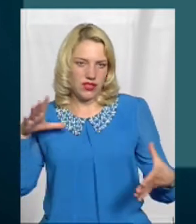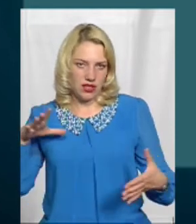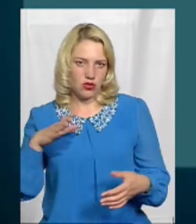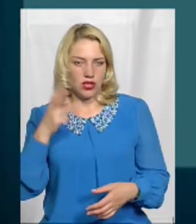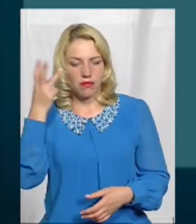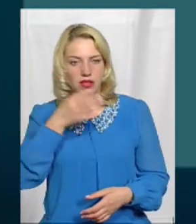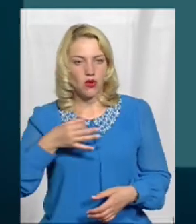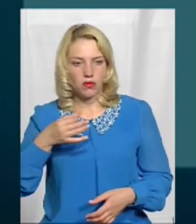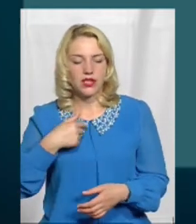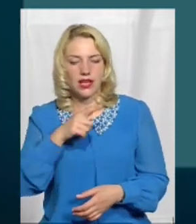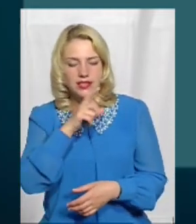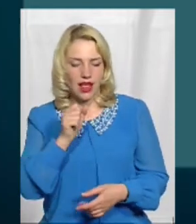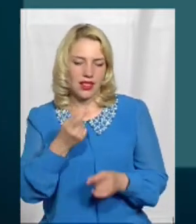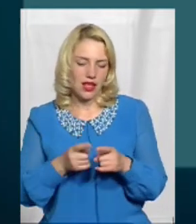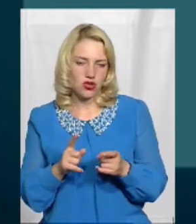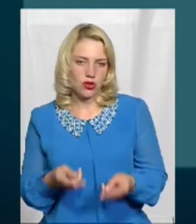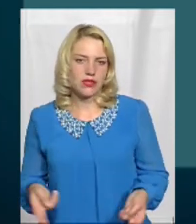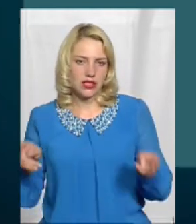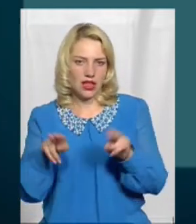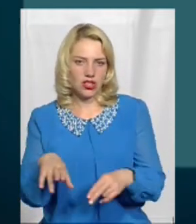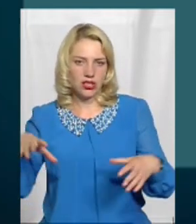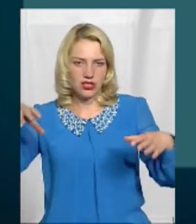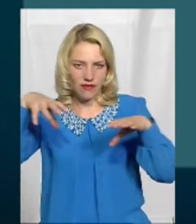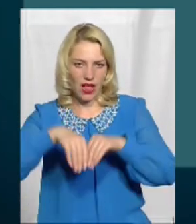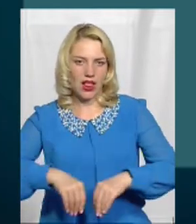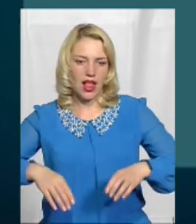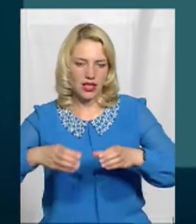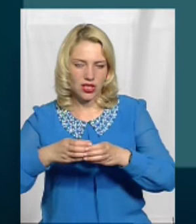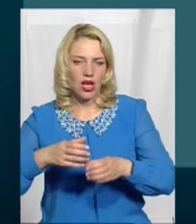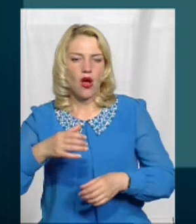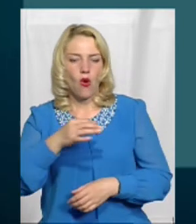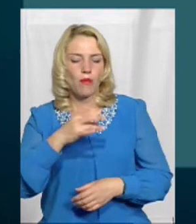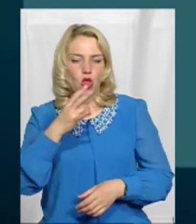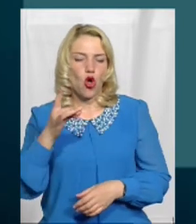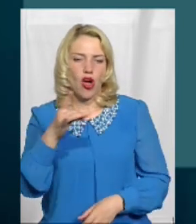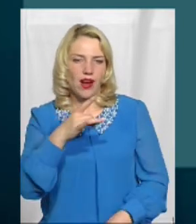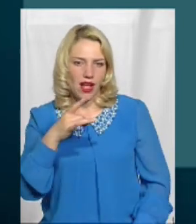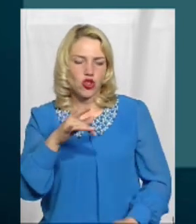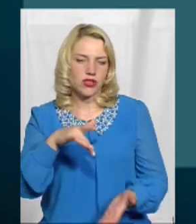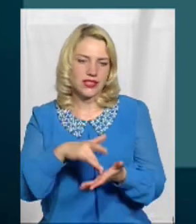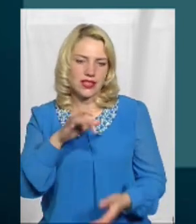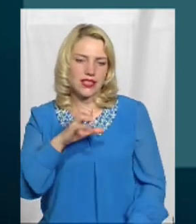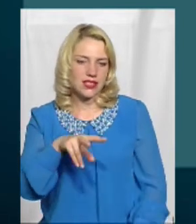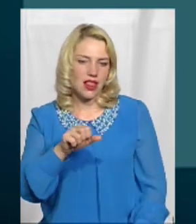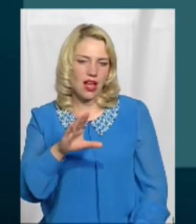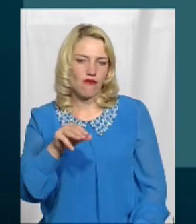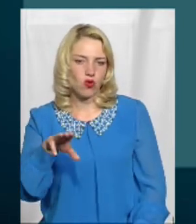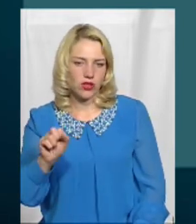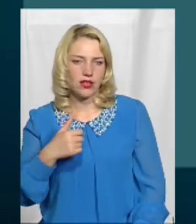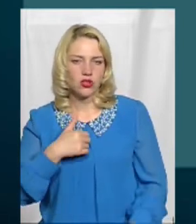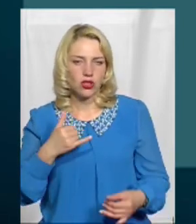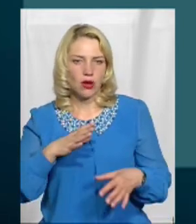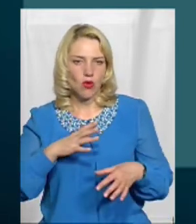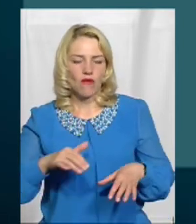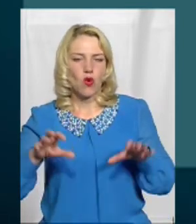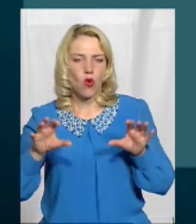Я за те, щоб залишитися в складі області Але центром районним Славуті Я сьогодні був у губернатора, був